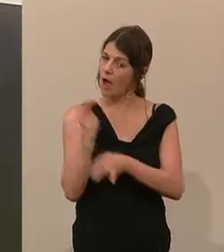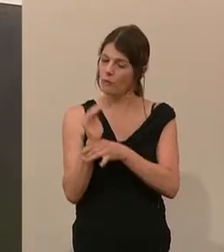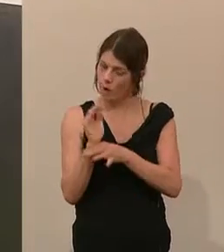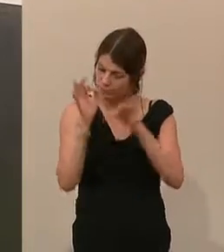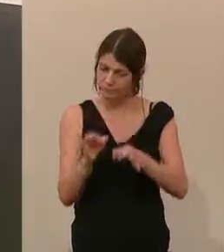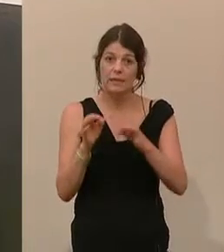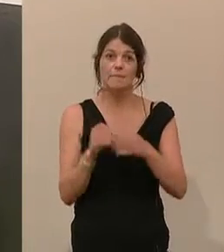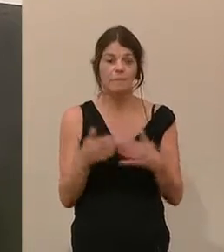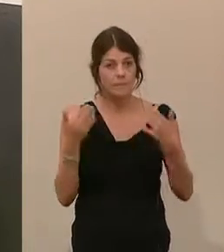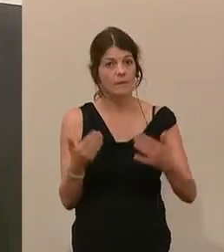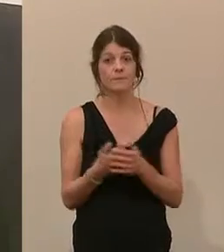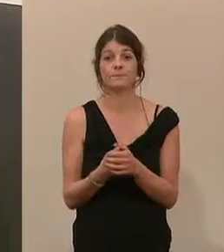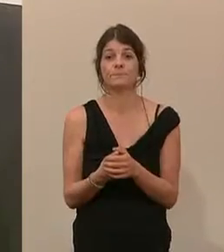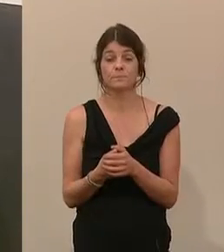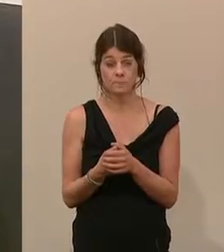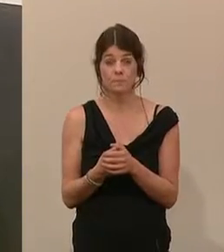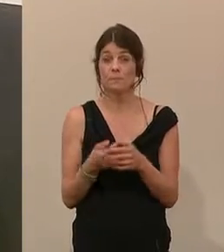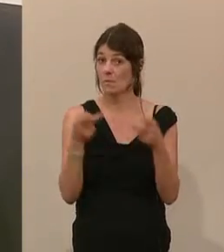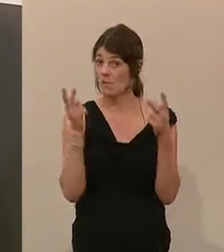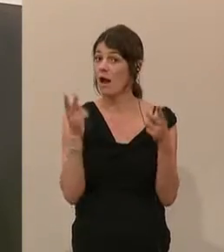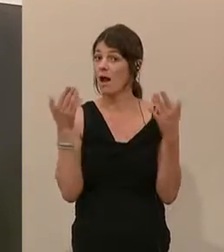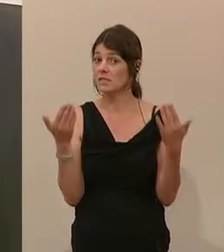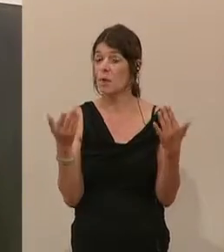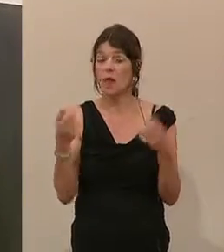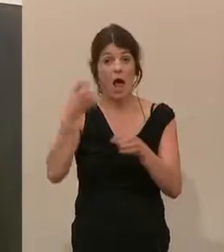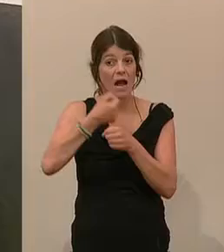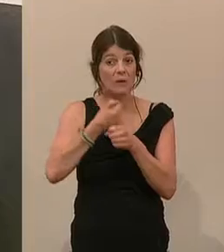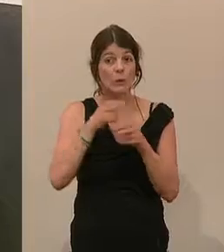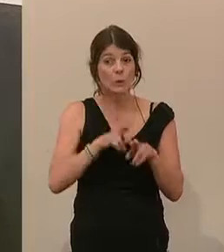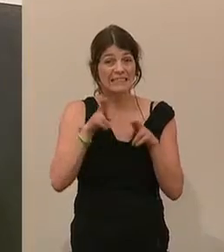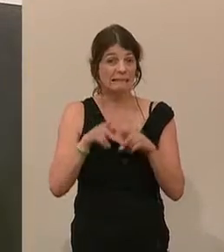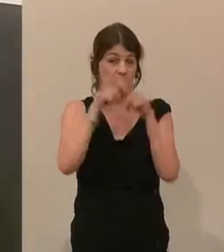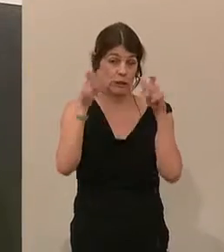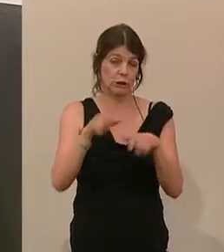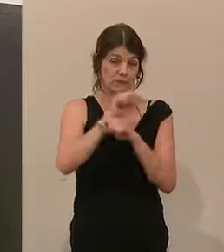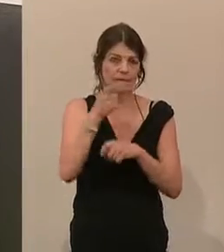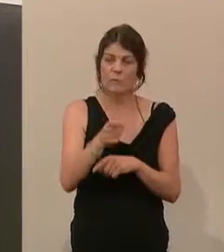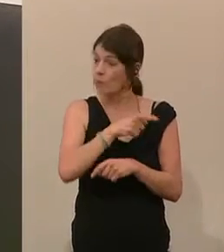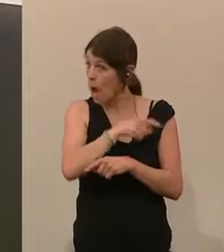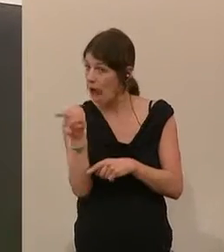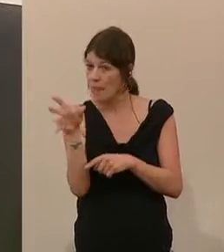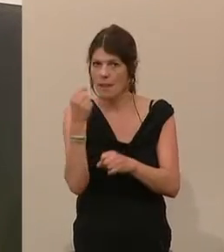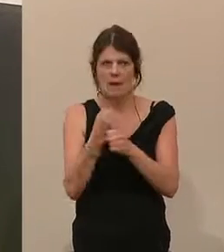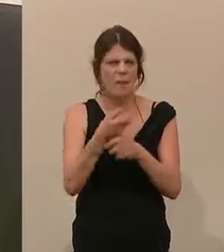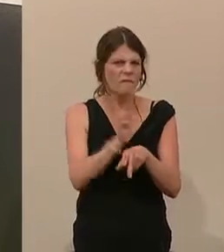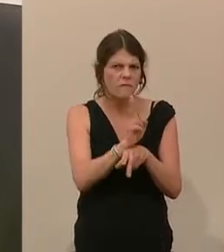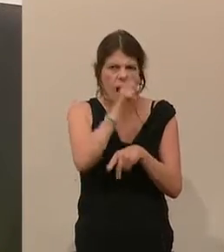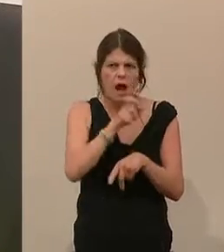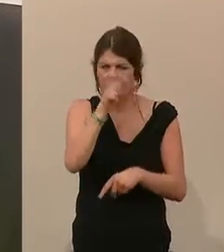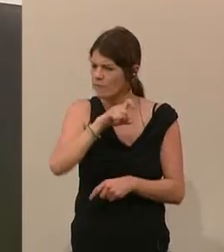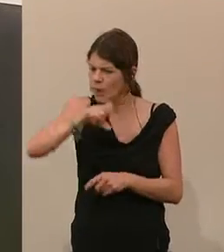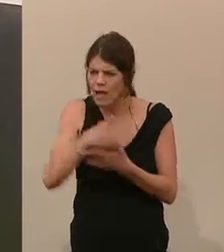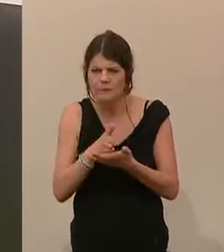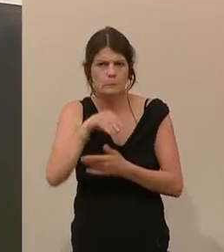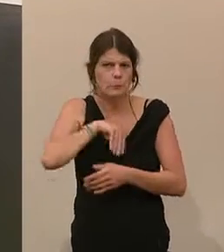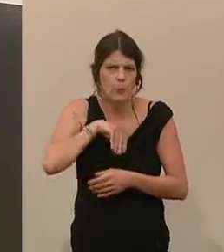betrifft. In der Tat ist die Arbeit in den Justizanstalten für alle dort Tätigen, für die Wache, für die Fachdienste,